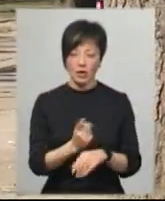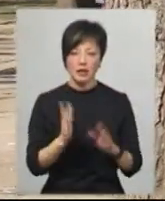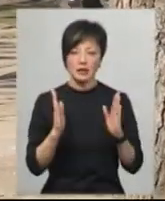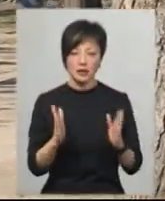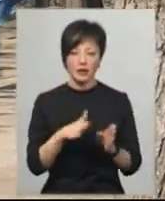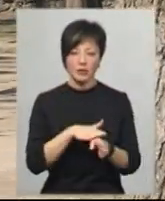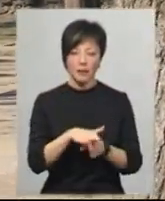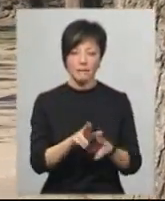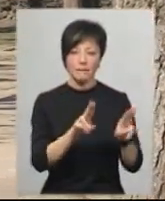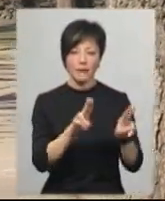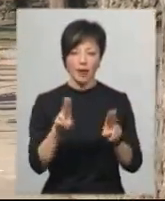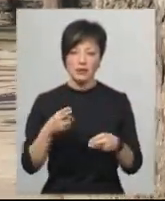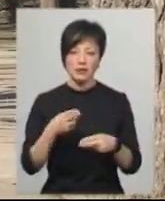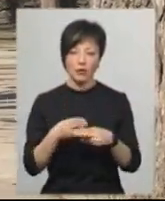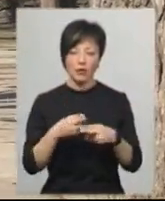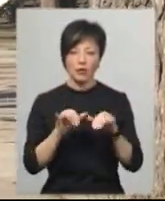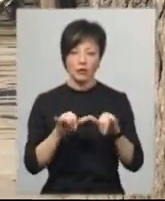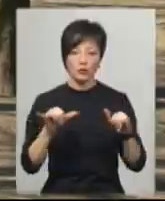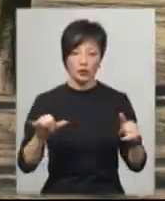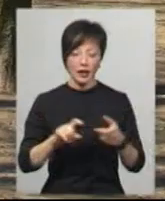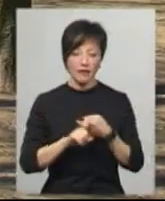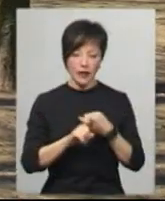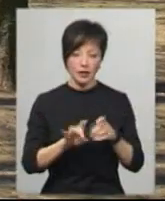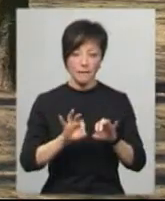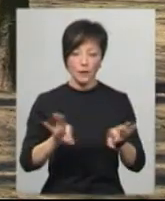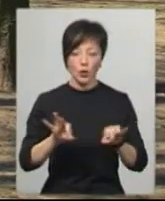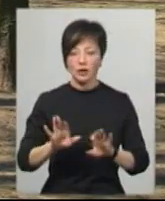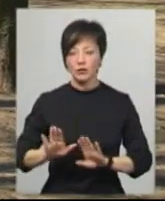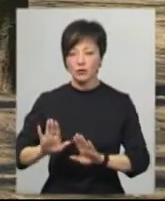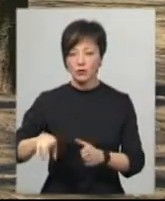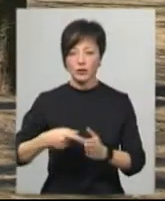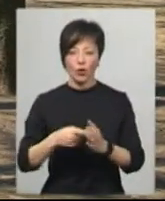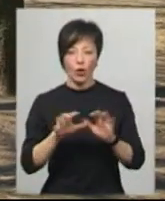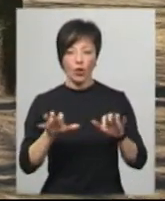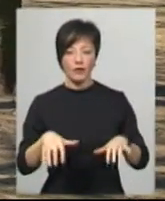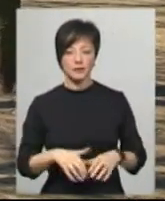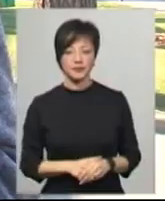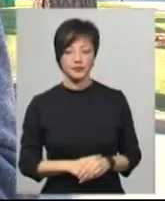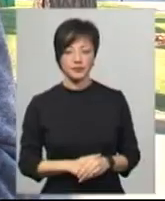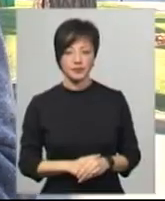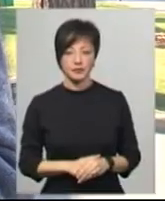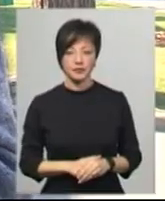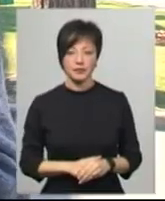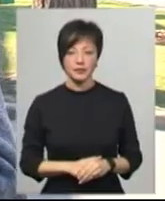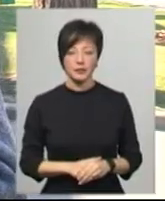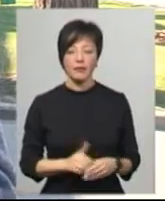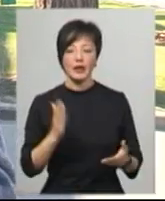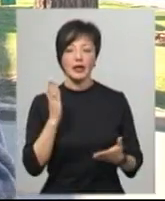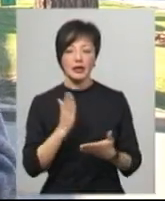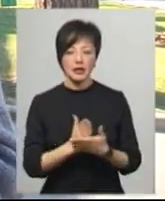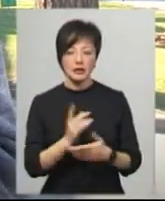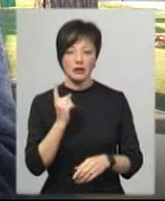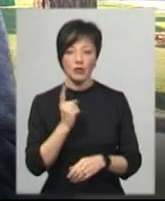лише дотримуватися правил запобігання розпосюдження інфекції, пояснює заступник Хмельницького міського голови Андрій Бондаренко. Діє заборона